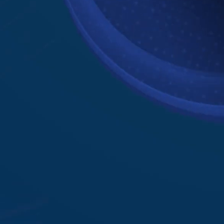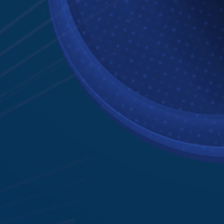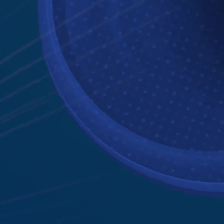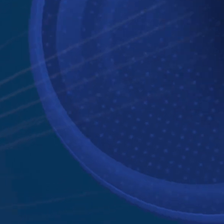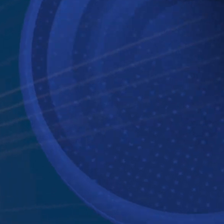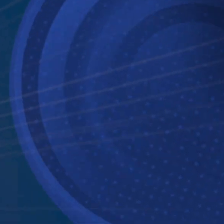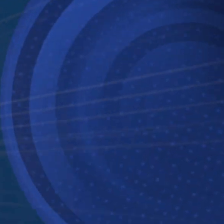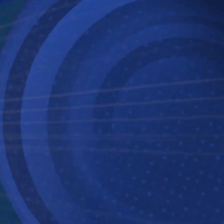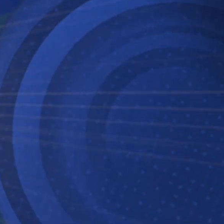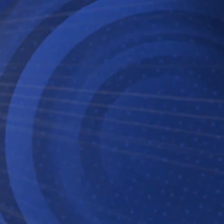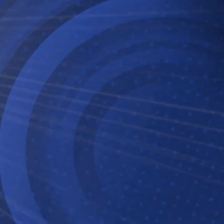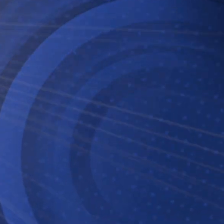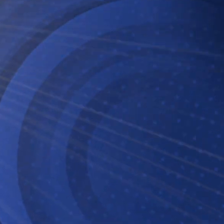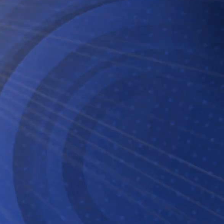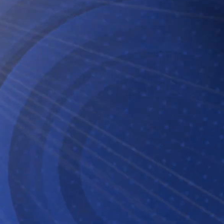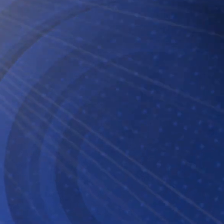što pratite